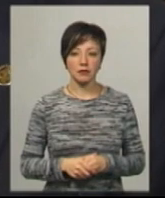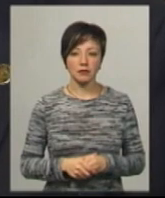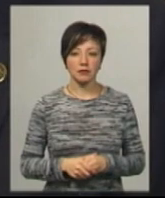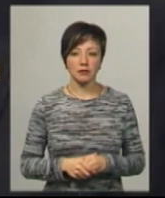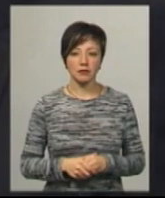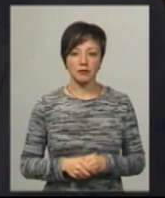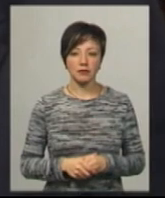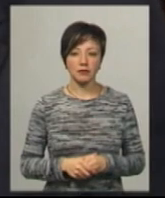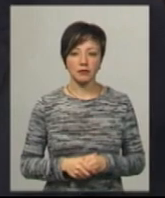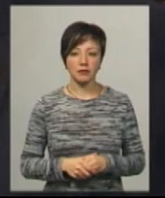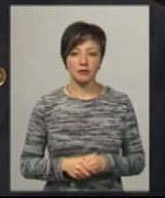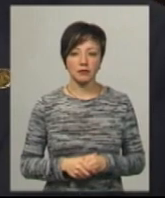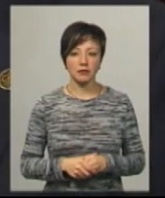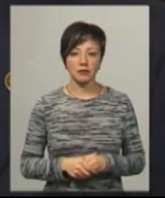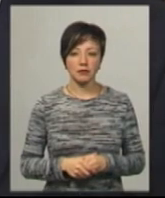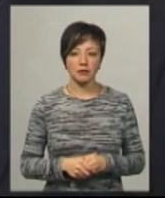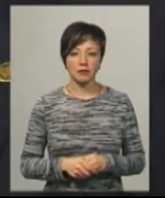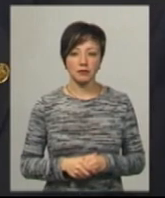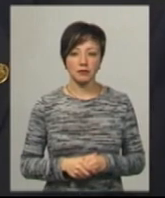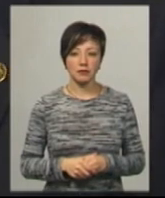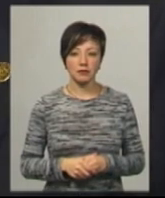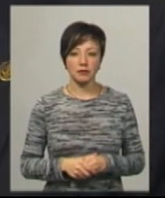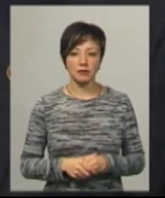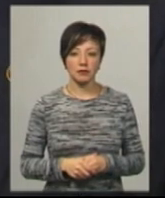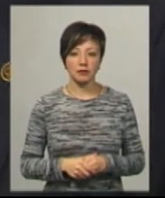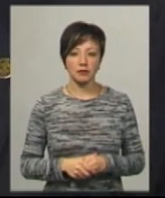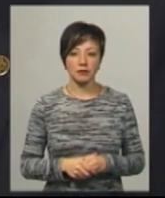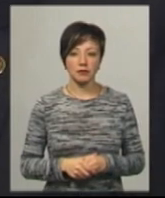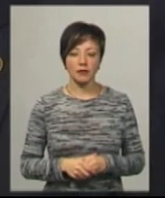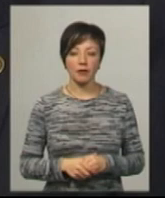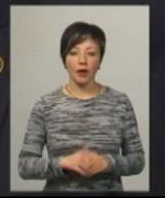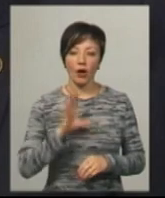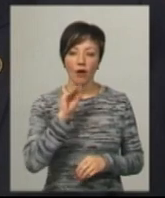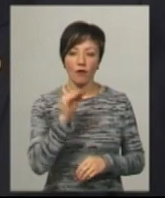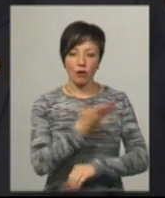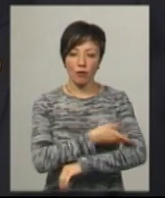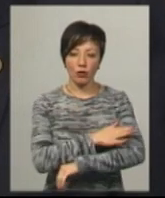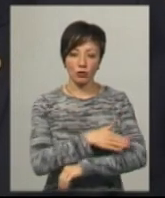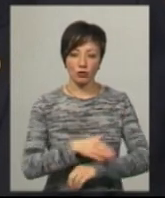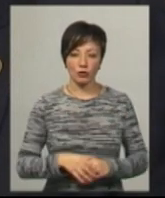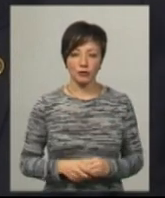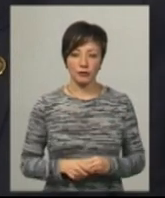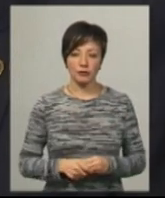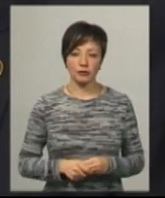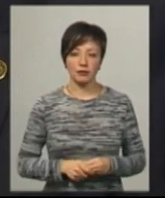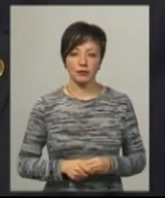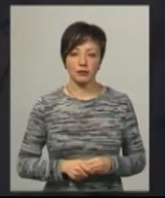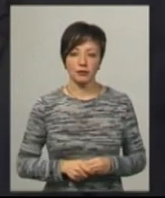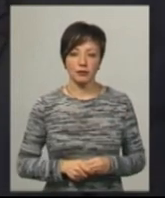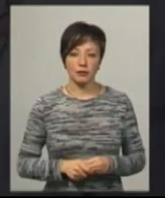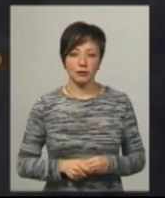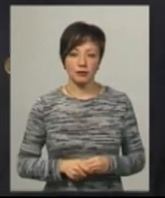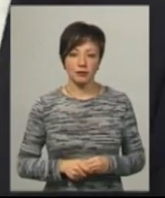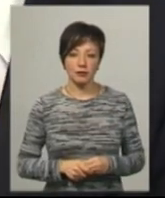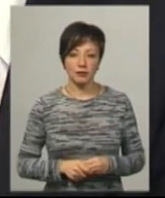скутках міграції, о політиці міграційній, то буде важливе не дзвичайно, не дзвичайно, але за